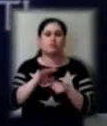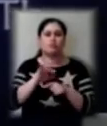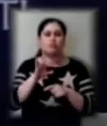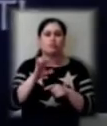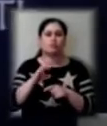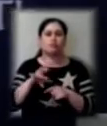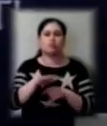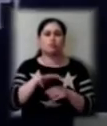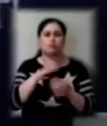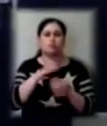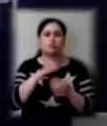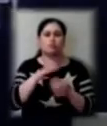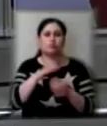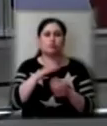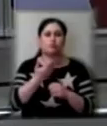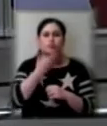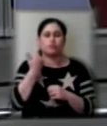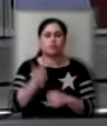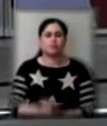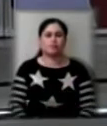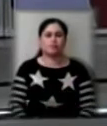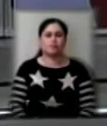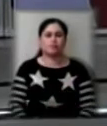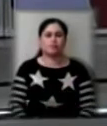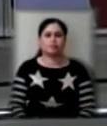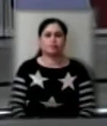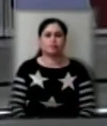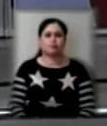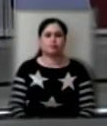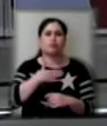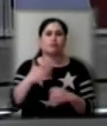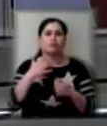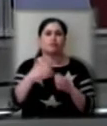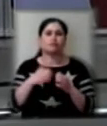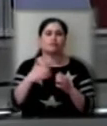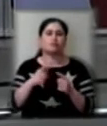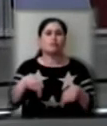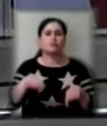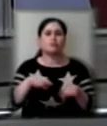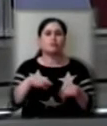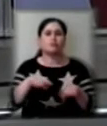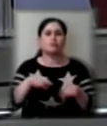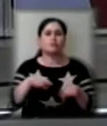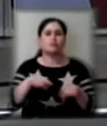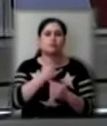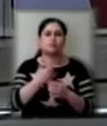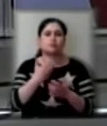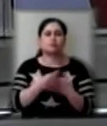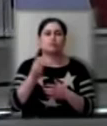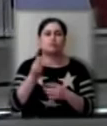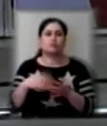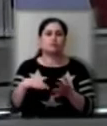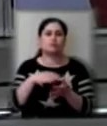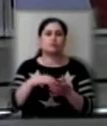Херсонської області немає. Активні херсонці об'єднали свої зусилля і за власні гроші шиють захисні